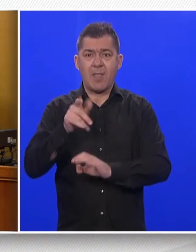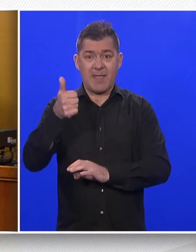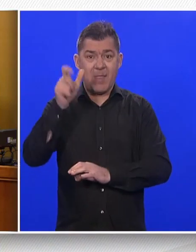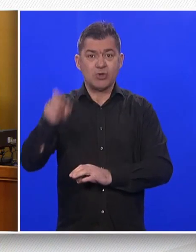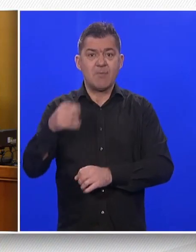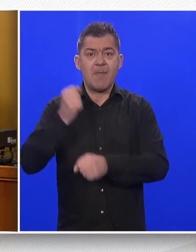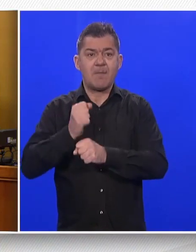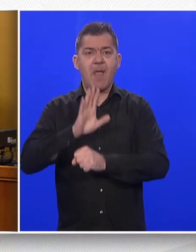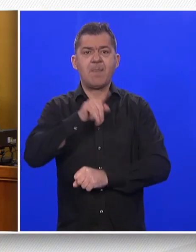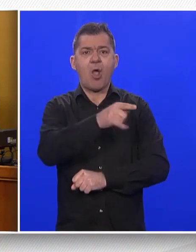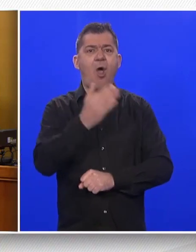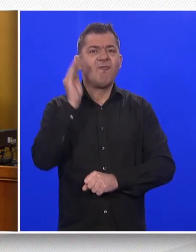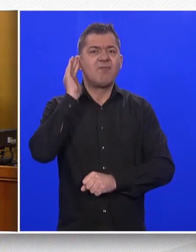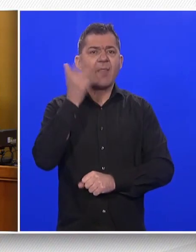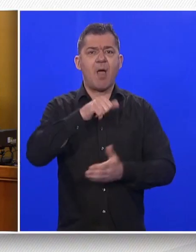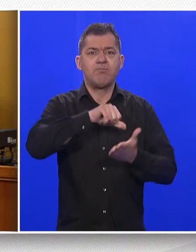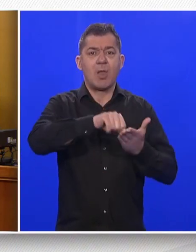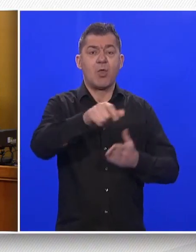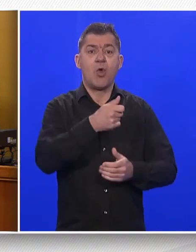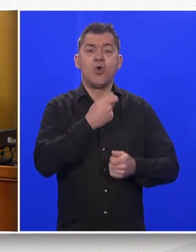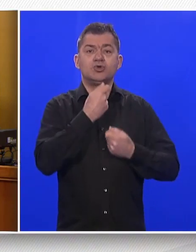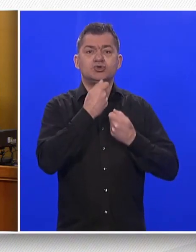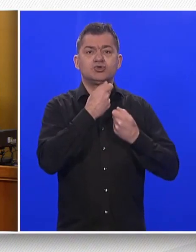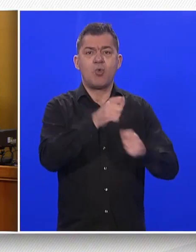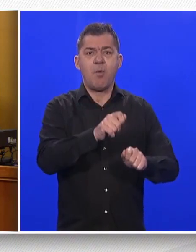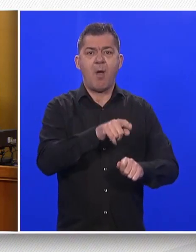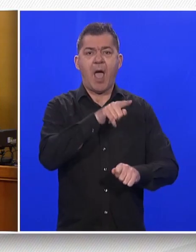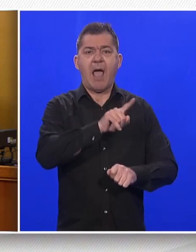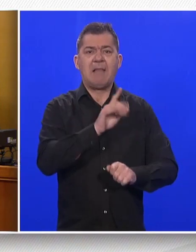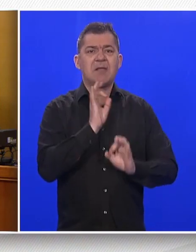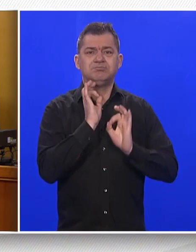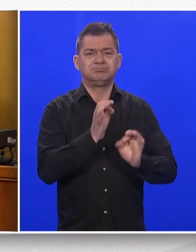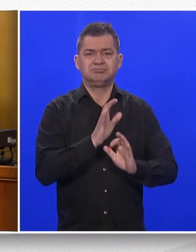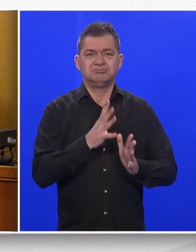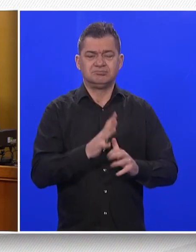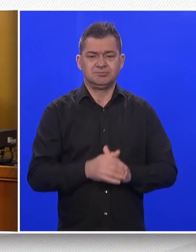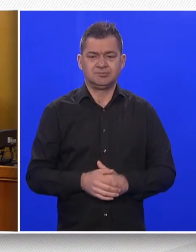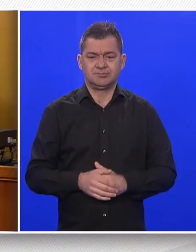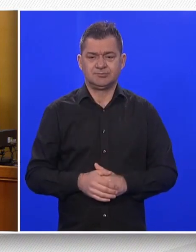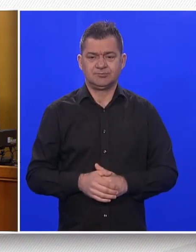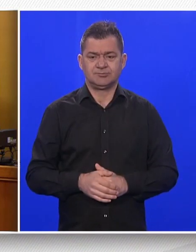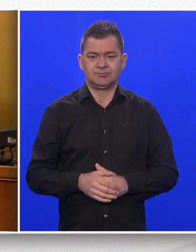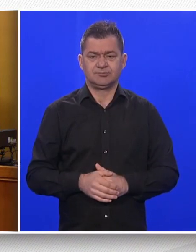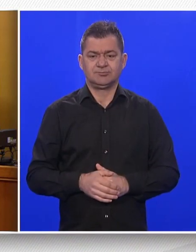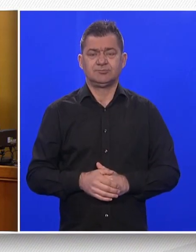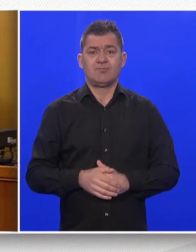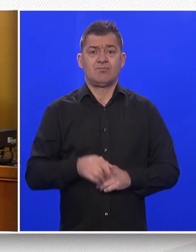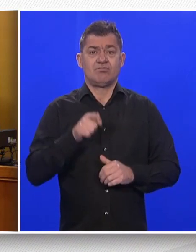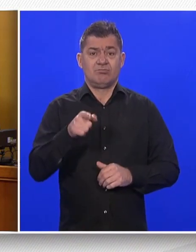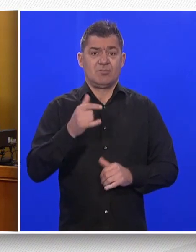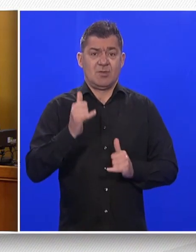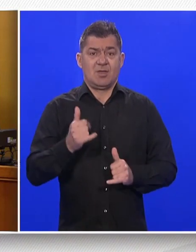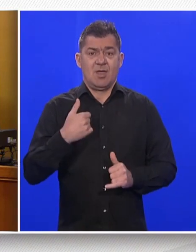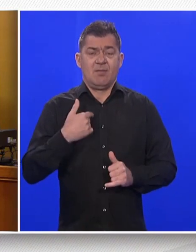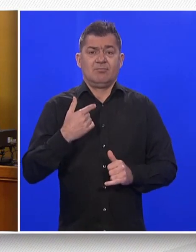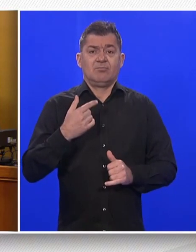vlada dala, a da ne kažem jeftinija. I zato se dovodimo u situaciju gdje uvisimo